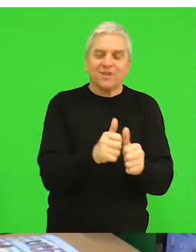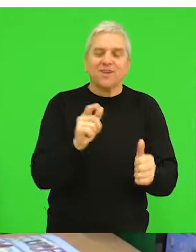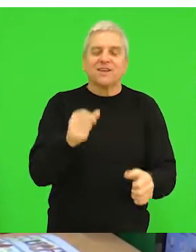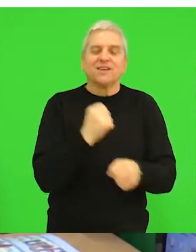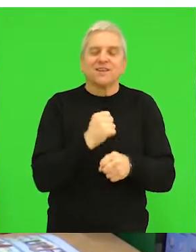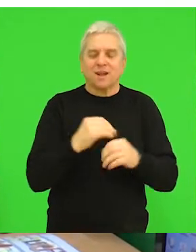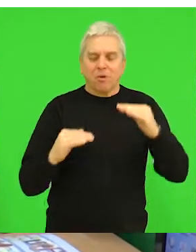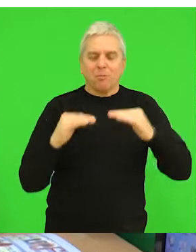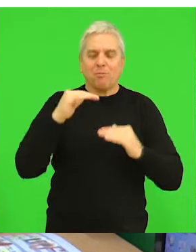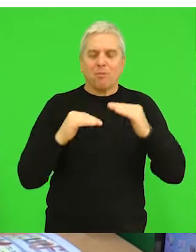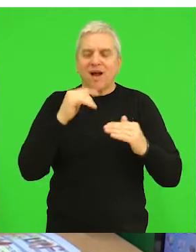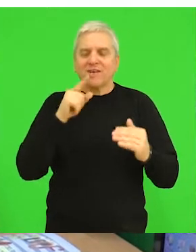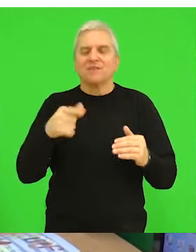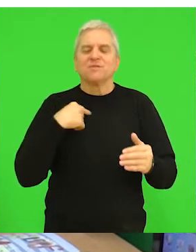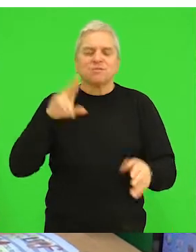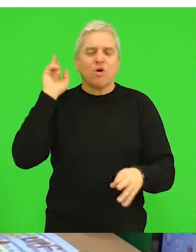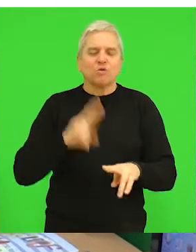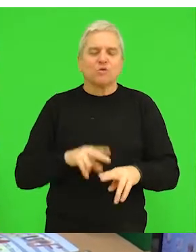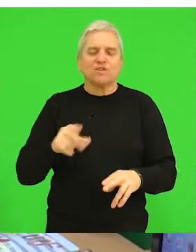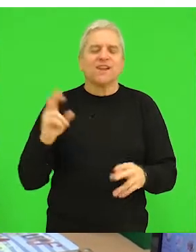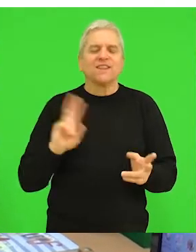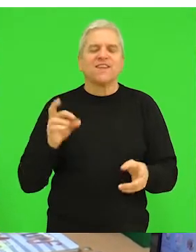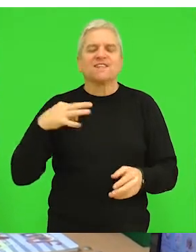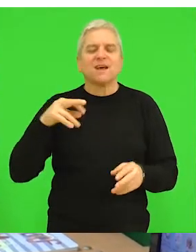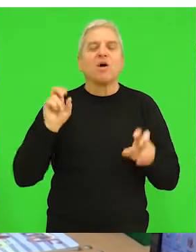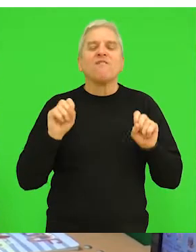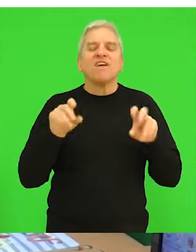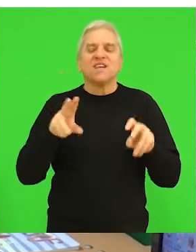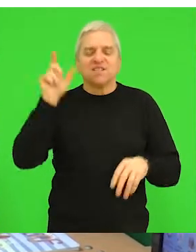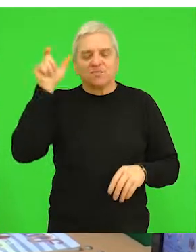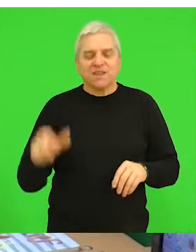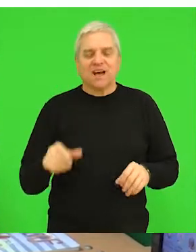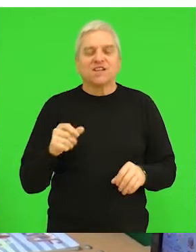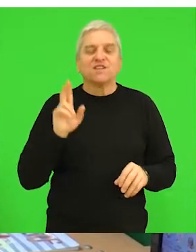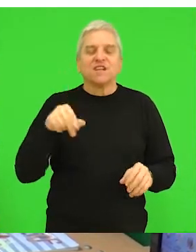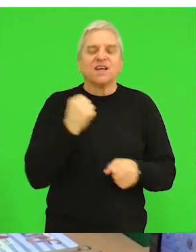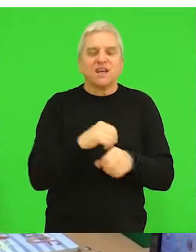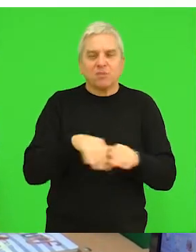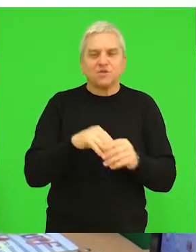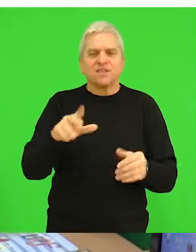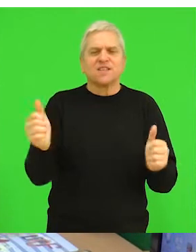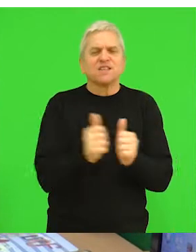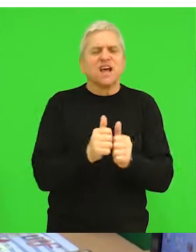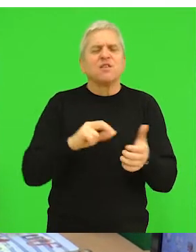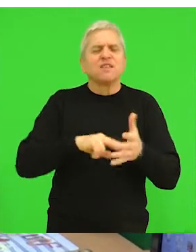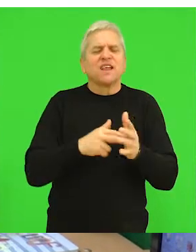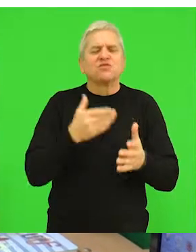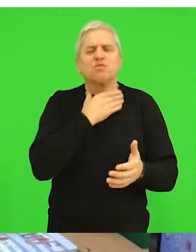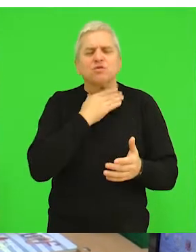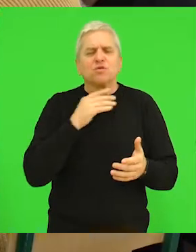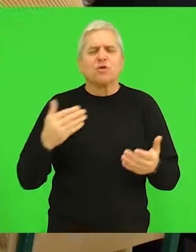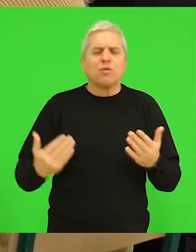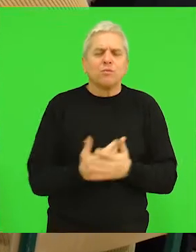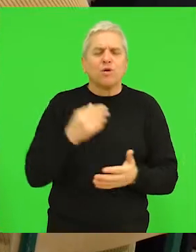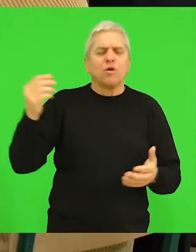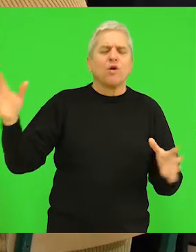negdje napravimo neki balans, mi smo rešili, znači ne samo vaspitače, nego i svi ostali radnici da imaju mogućnost da u saradnji sa tehničkom školom